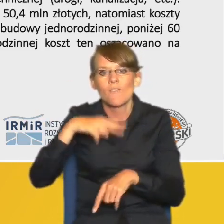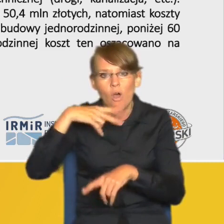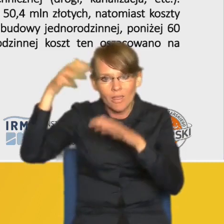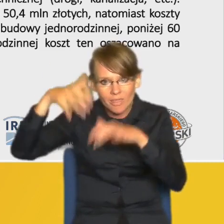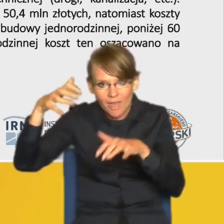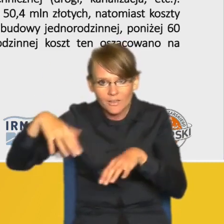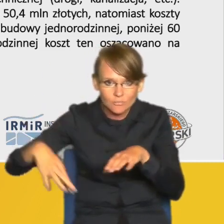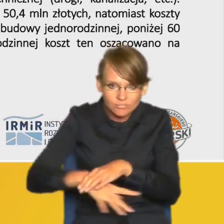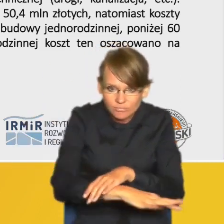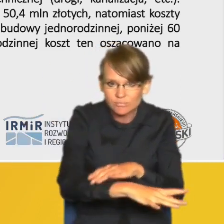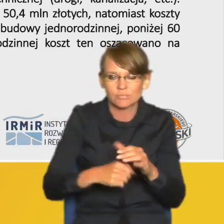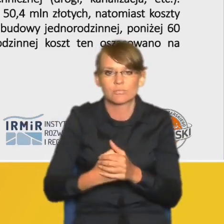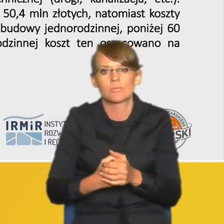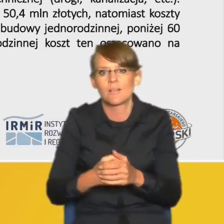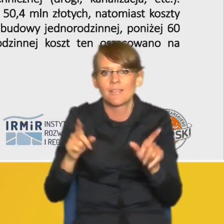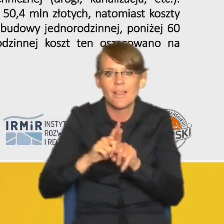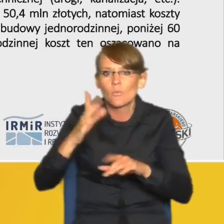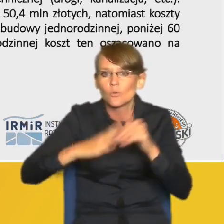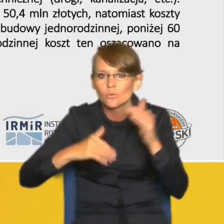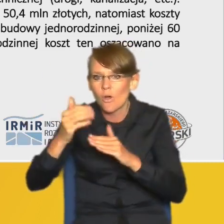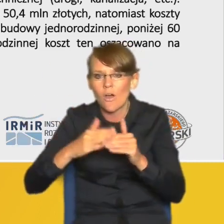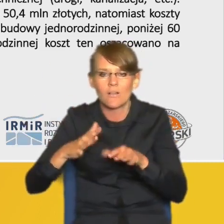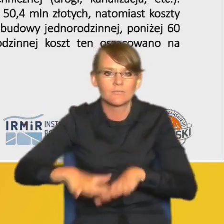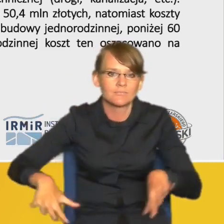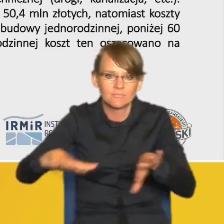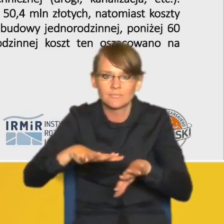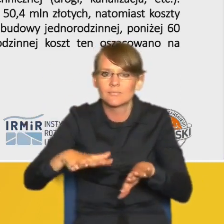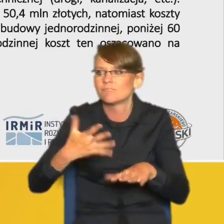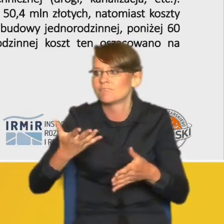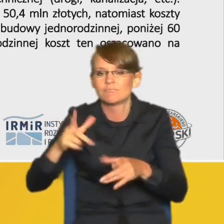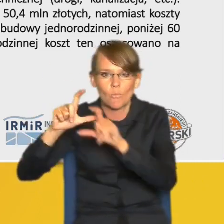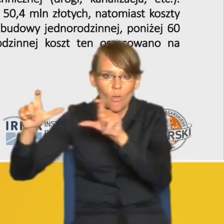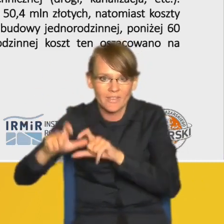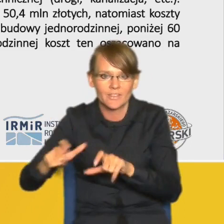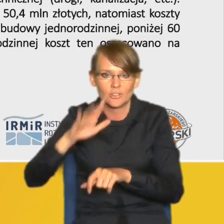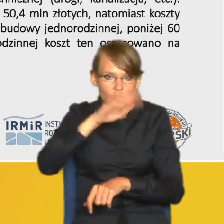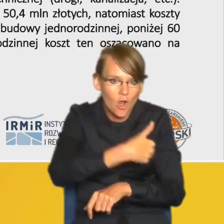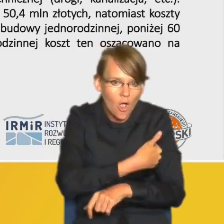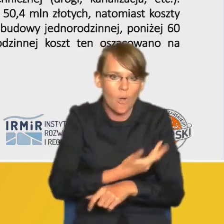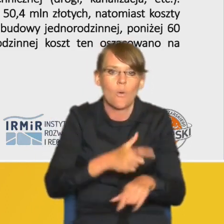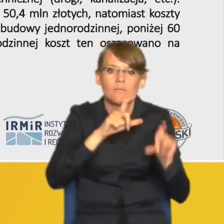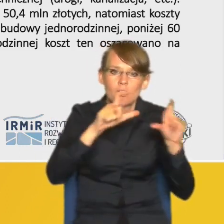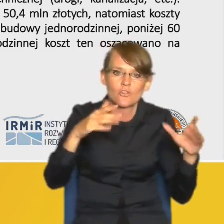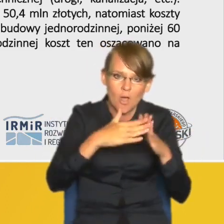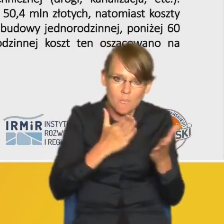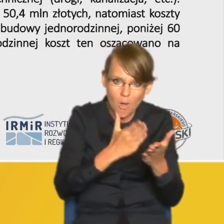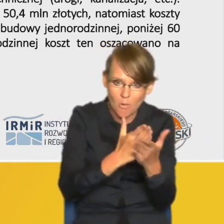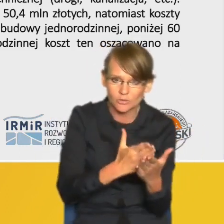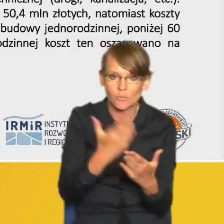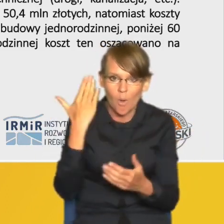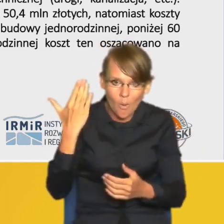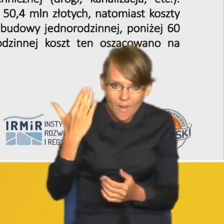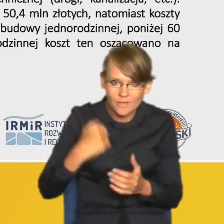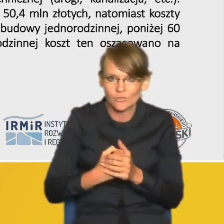budowa niezbędnej infrastruktury społecznej m.in. szkół czy domów pomocy społecznej w takim nowym